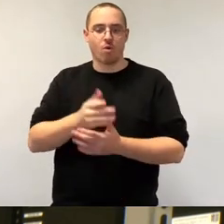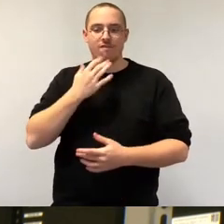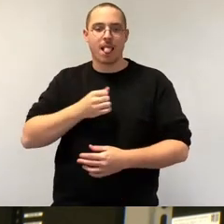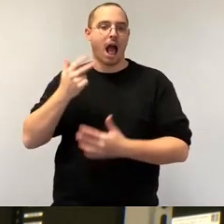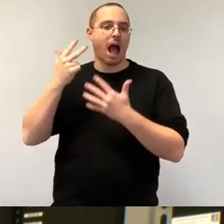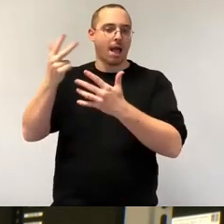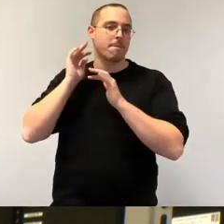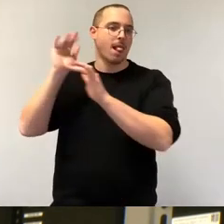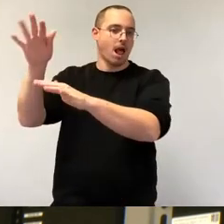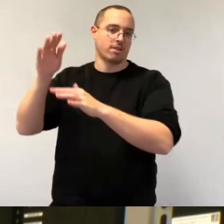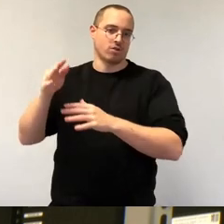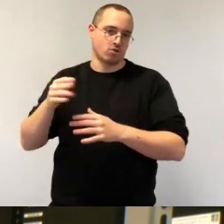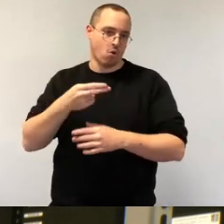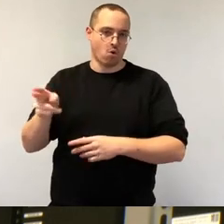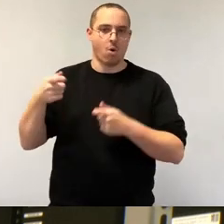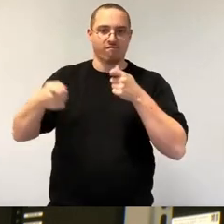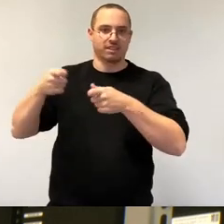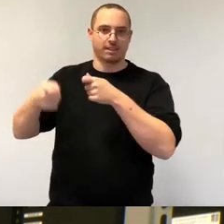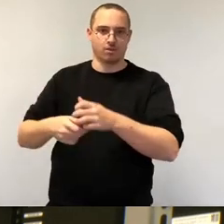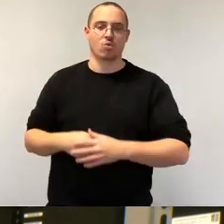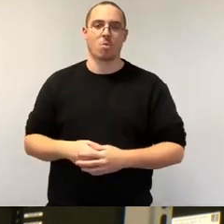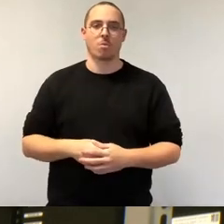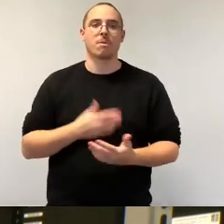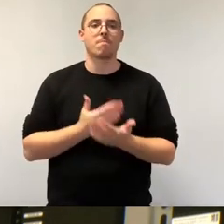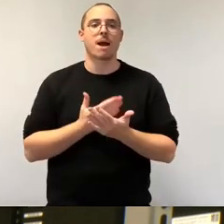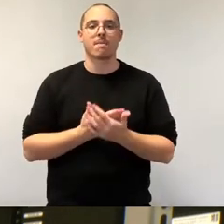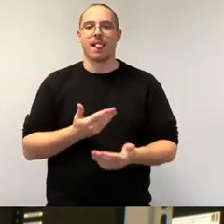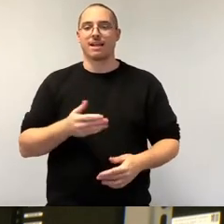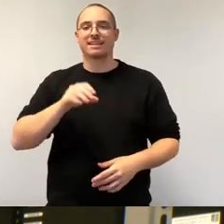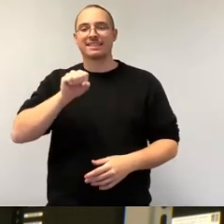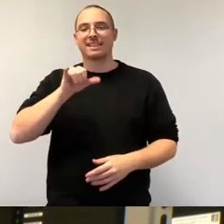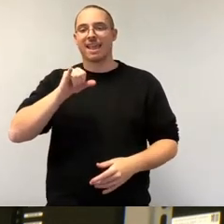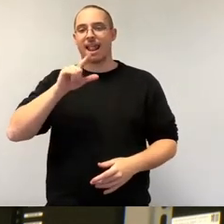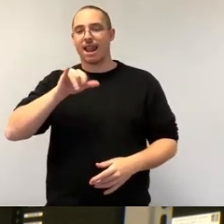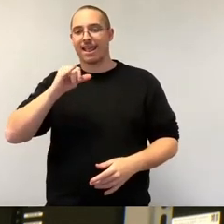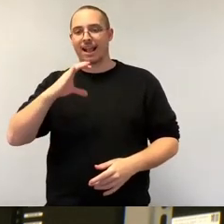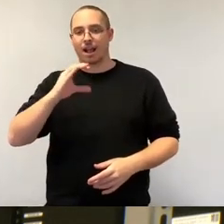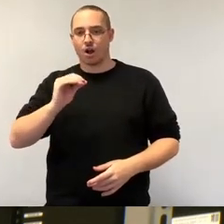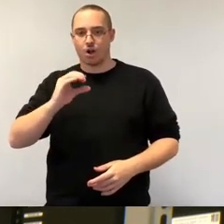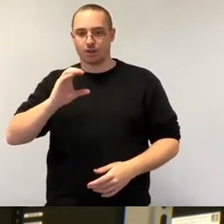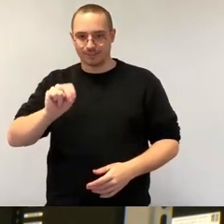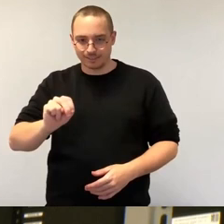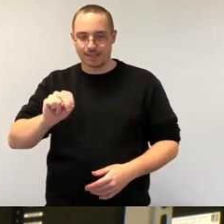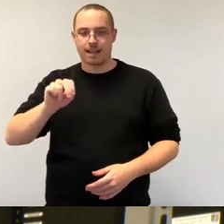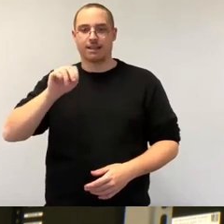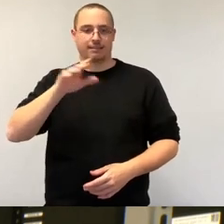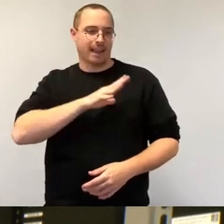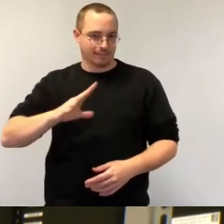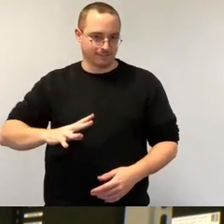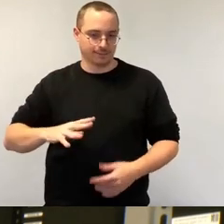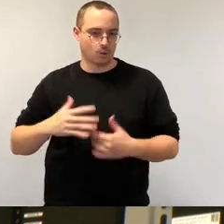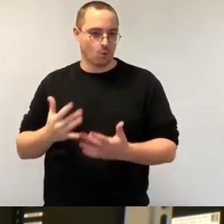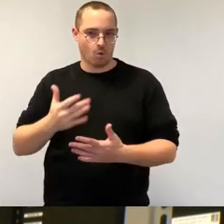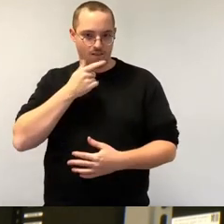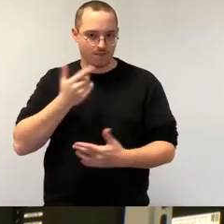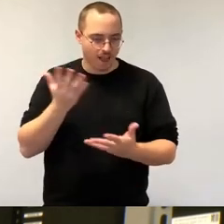Kolleginnen und Kollegen von Silicon Saxony unterhalten, dann sprechen die von Investitionen für bis zu 25 Milliarden